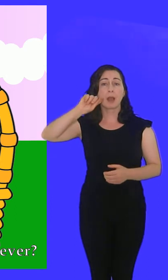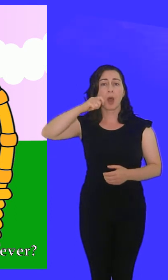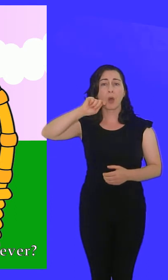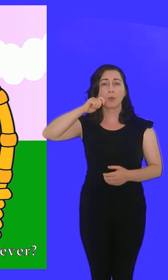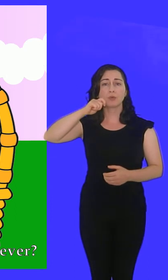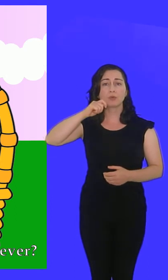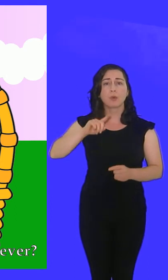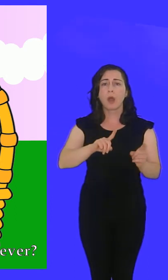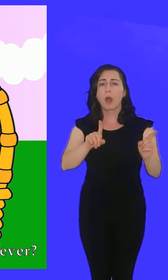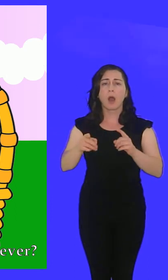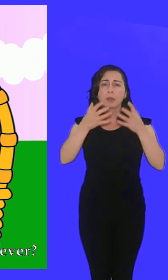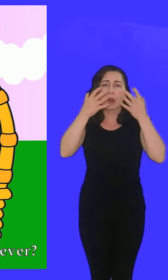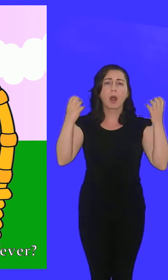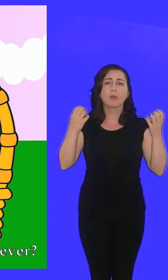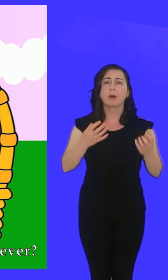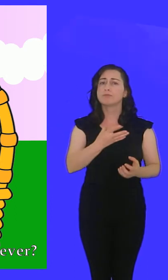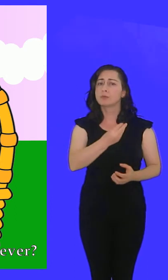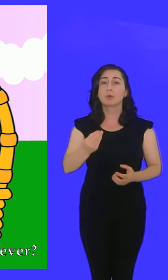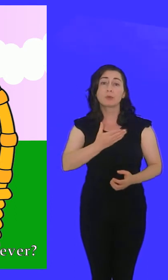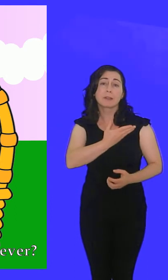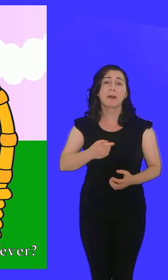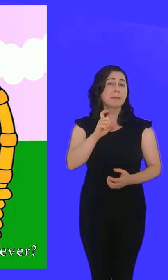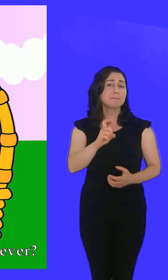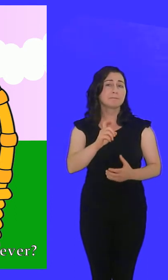havucu hangi hayvan çok sever?